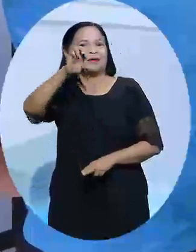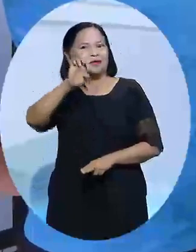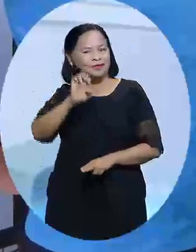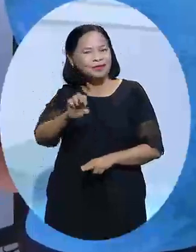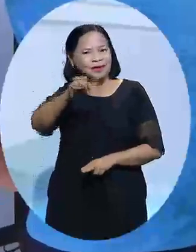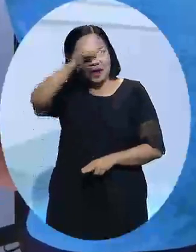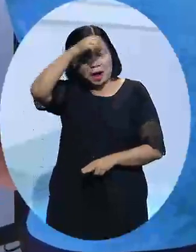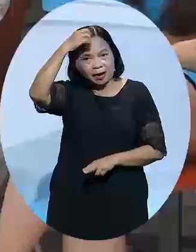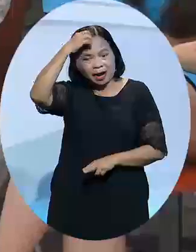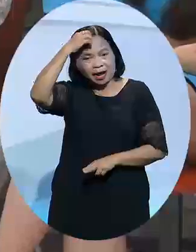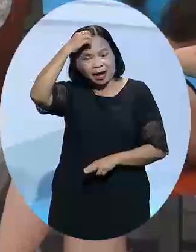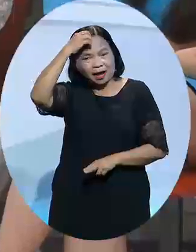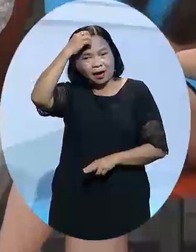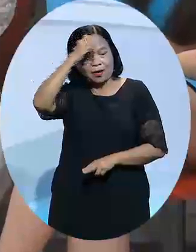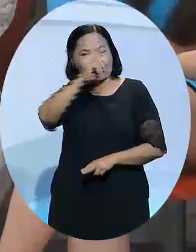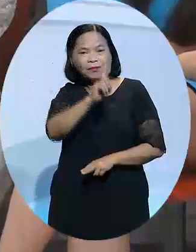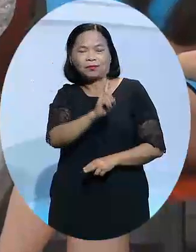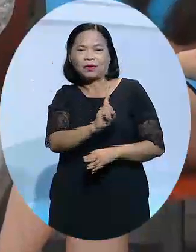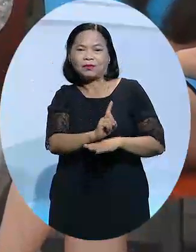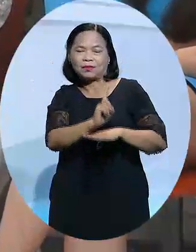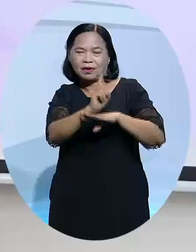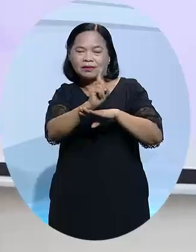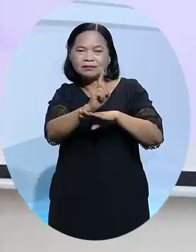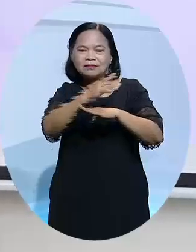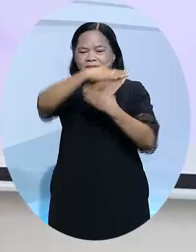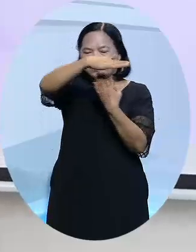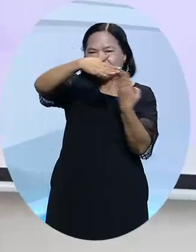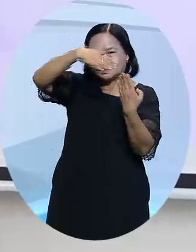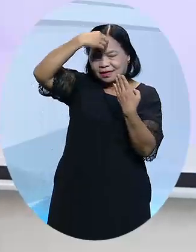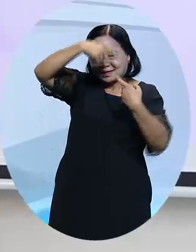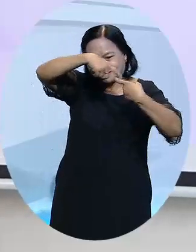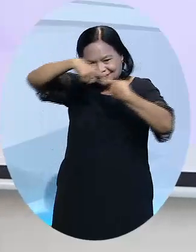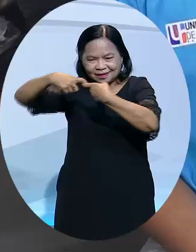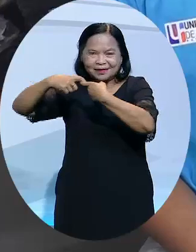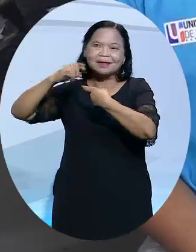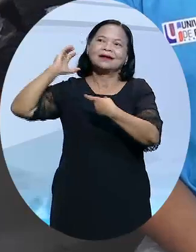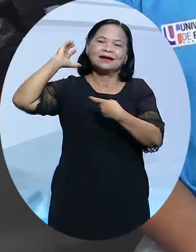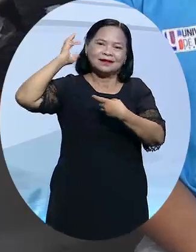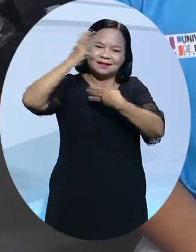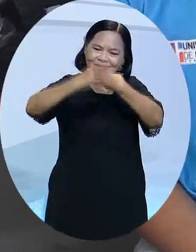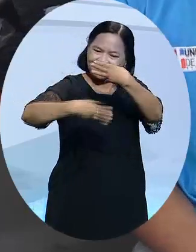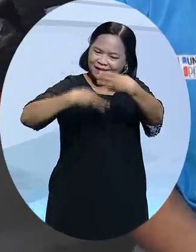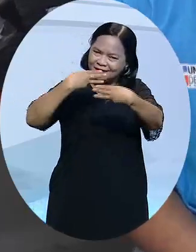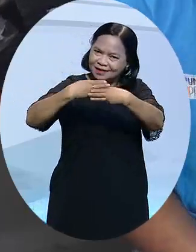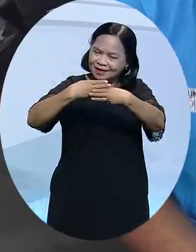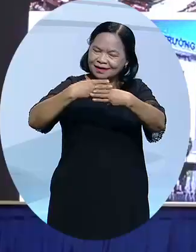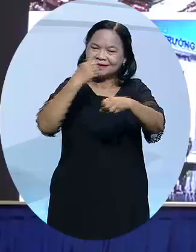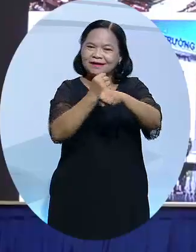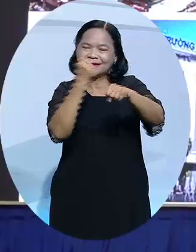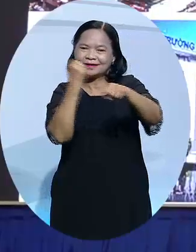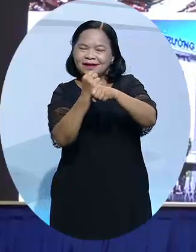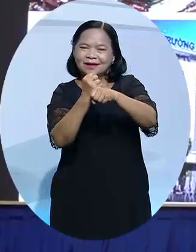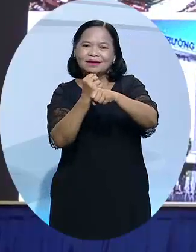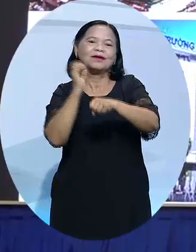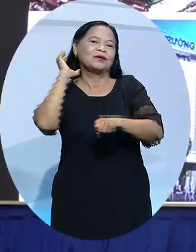là đại học công lập hàng đầu tại Pháp. Với môi trường học tập năng động, kết nối với thế giới nghề nghiệp và kinh doanh thương mại, chương trình liên kết quốc